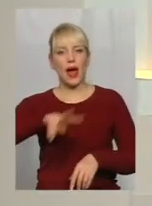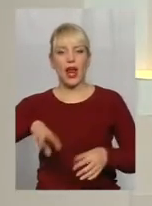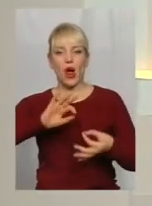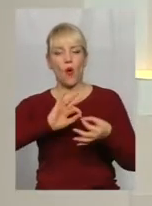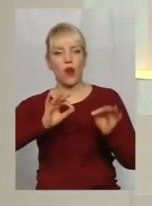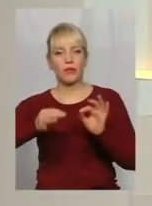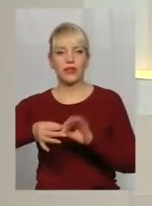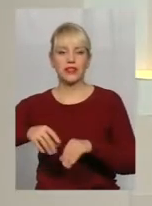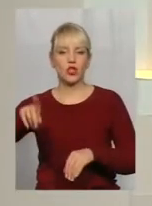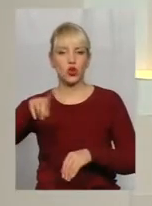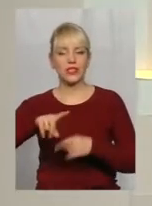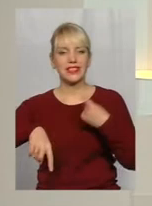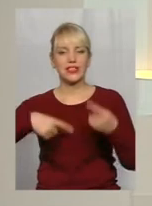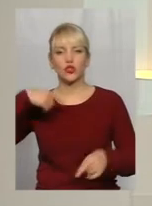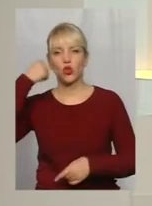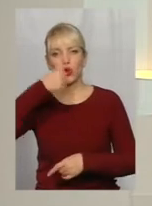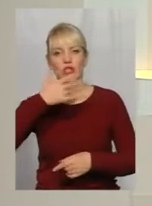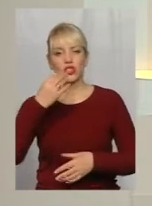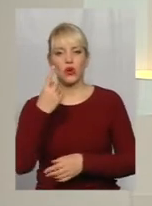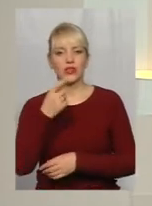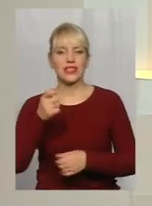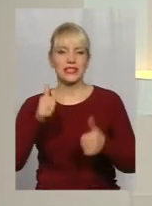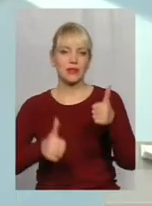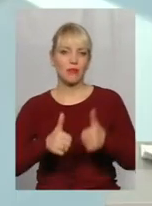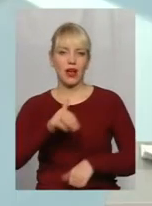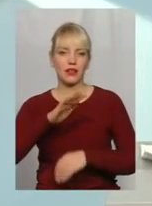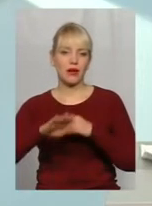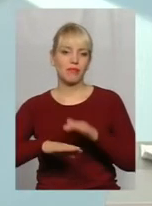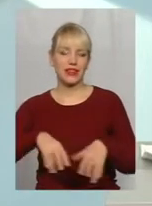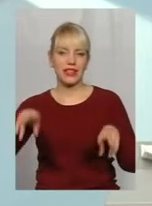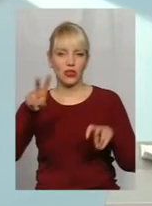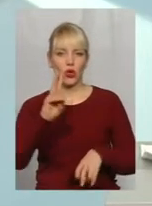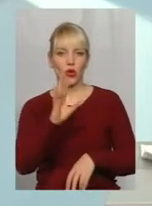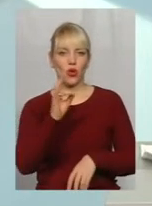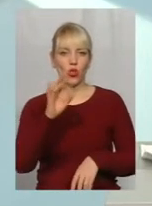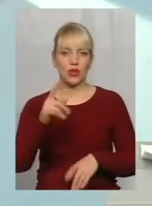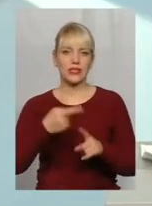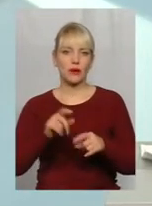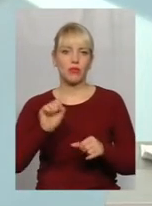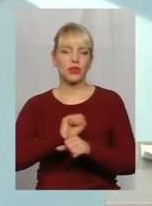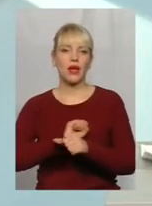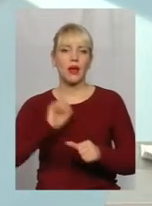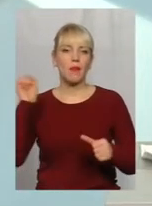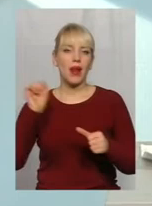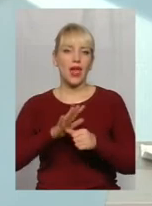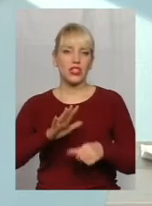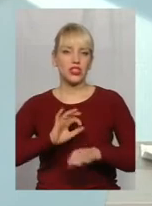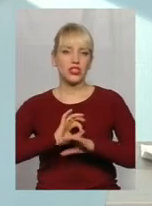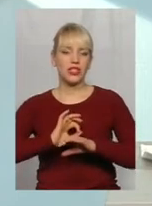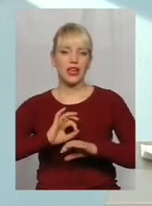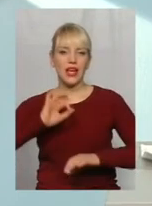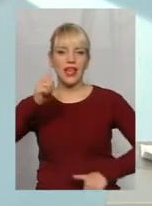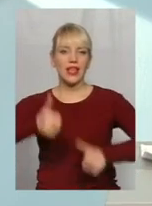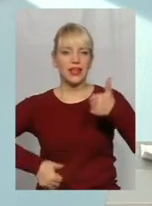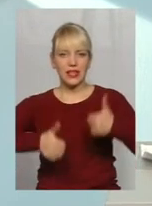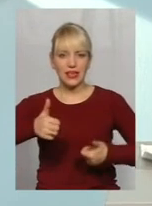До речі, з слідуючого року ще одні змагання під гіди НОК нові вводяться. Це пляжні ігри, які в Сан-Дієго відбудуться в